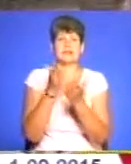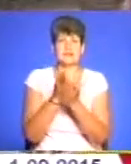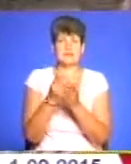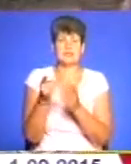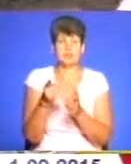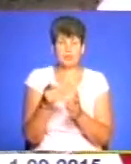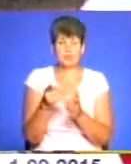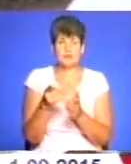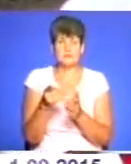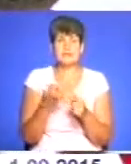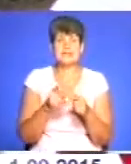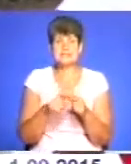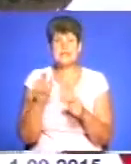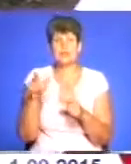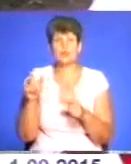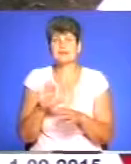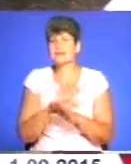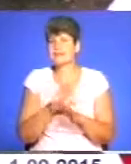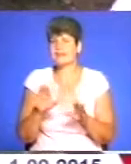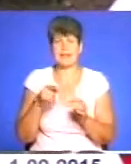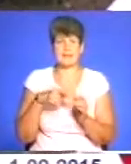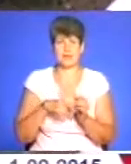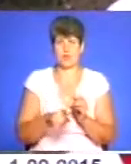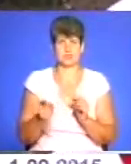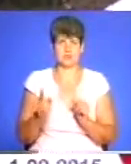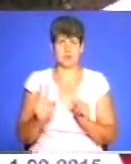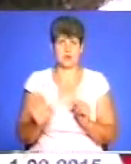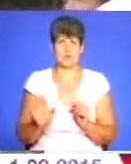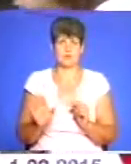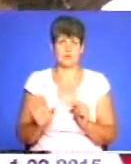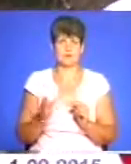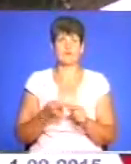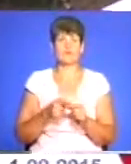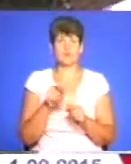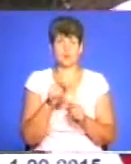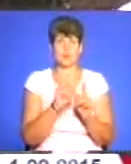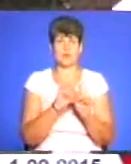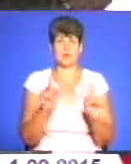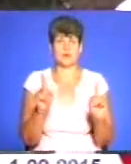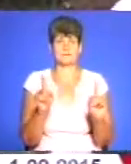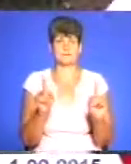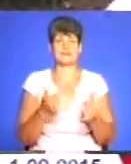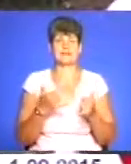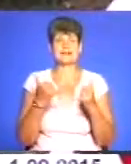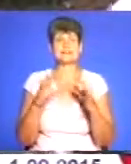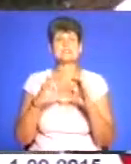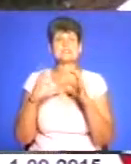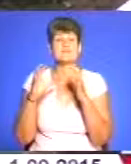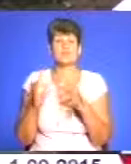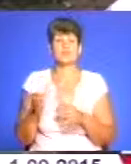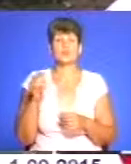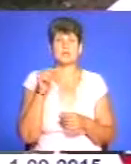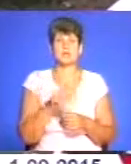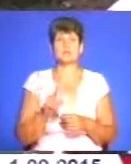в Тернополі, це люди, які не народжені в Тернополі. В цьому його унікальність. Унікальність для світу, тим,